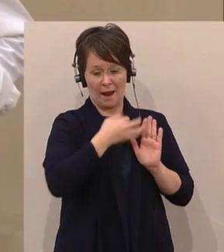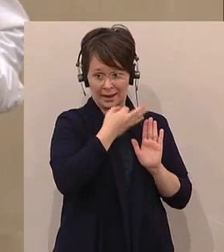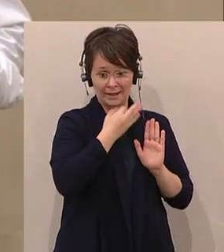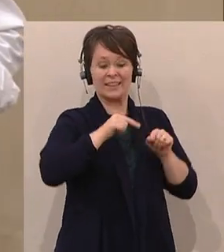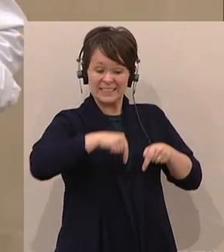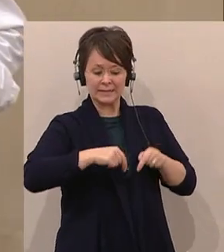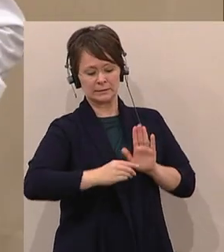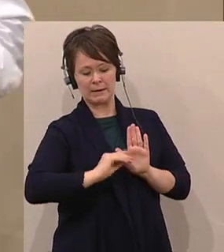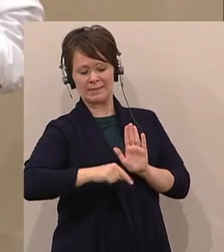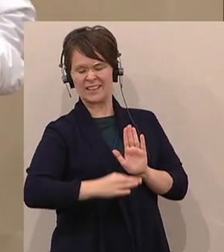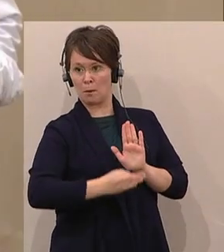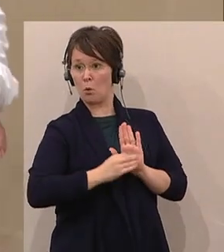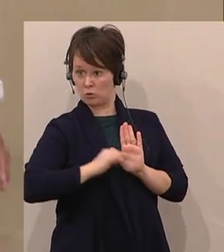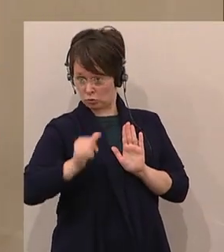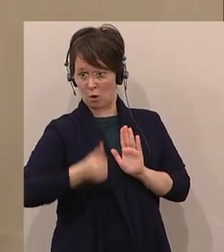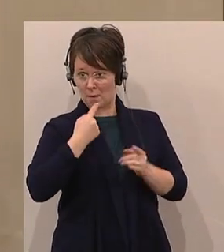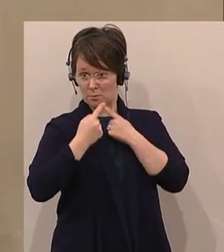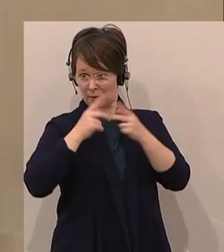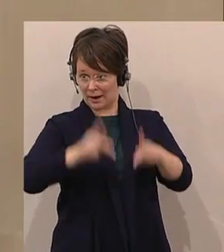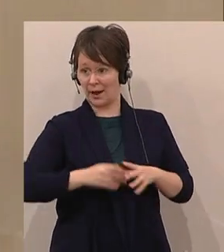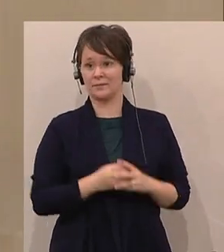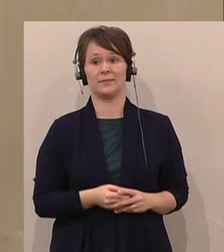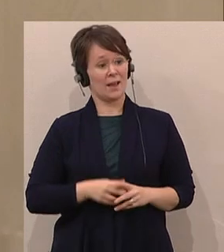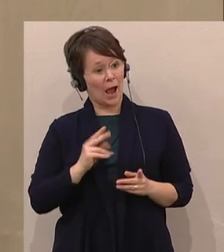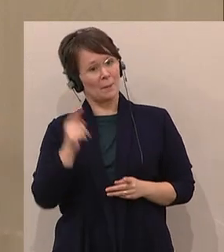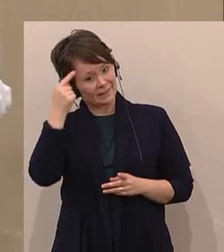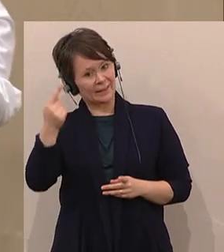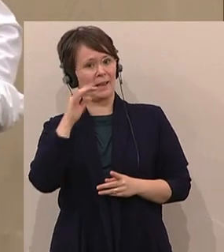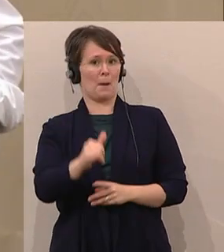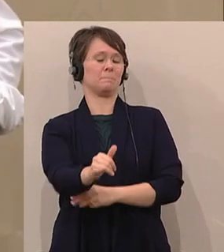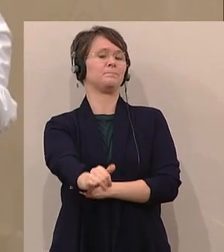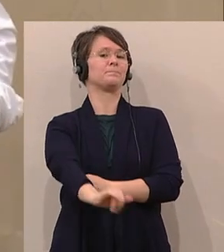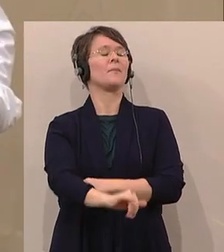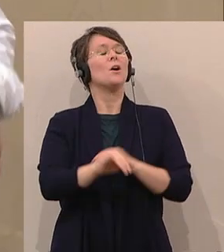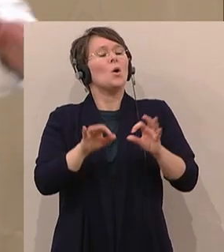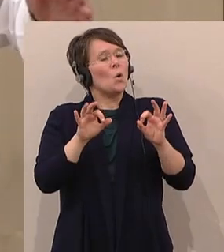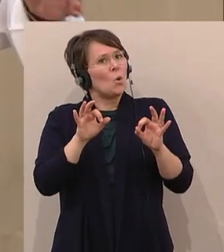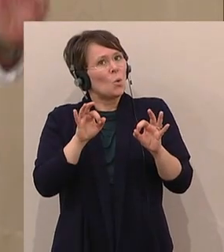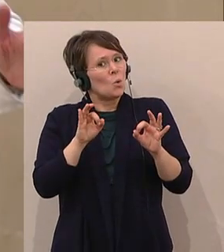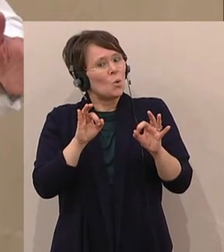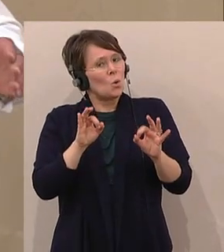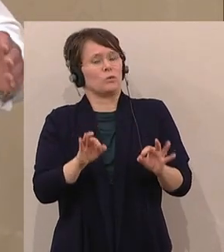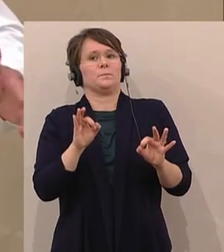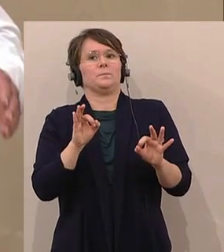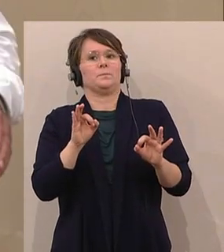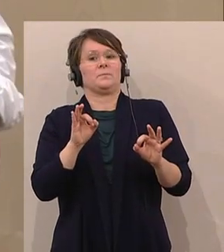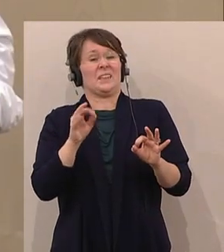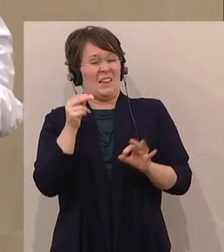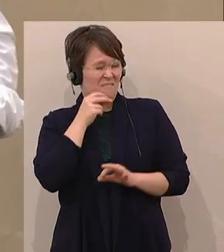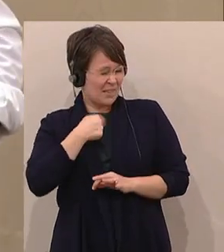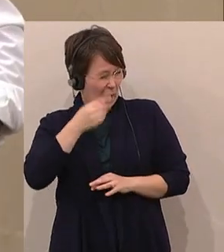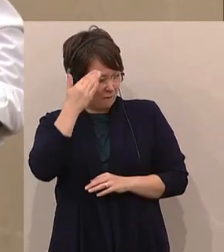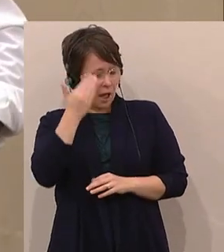wie man solche Unterschiede macht, aber du wirst deine Wege gefunden haben. Aber wenn ich weiß, dass die Klubobmänner